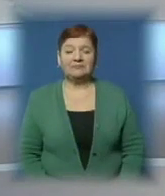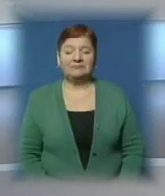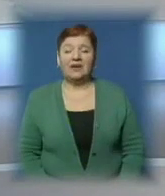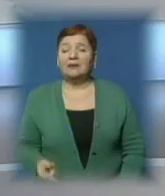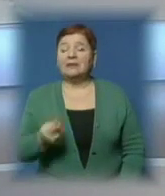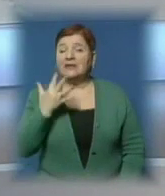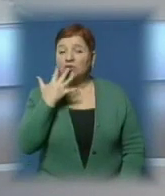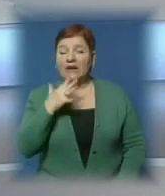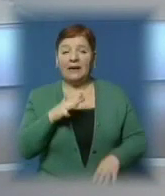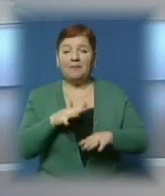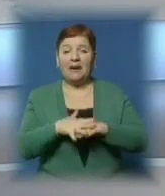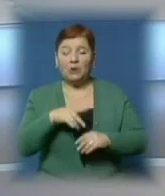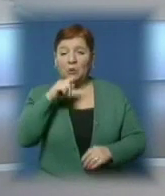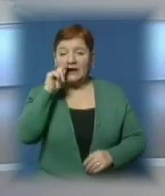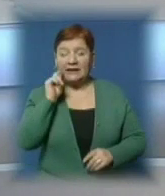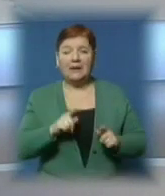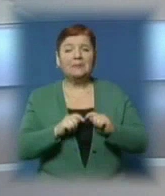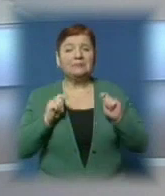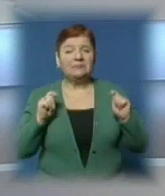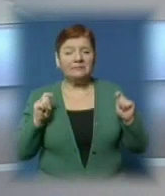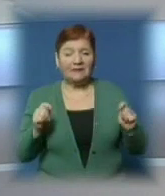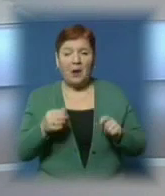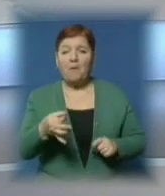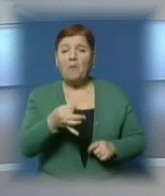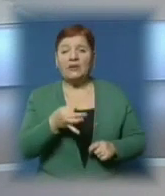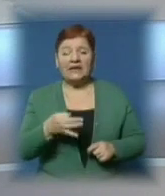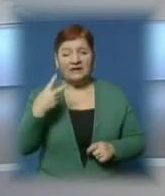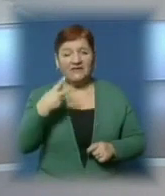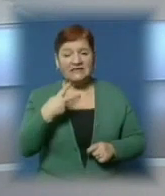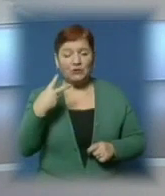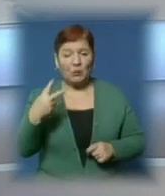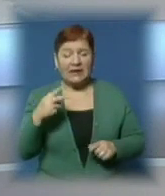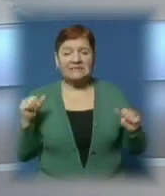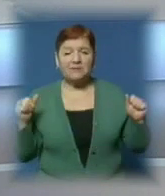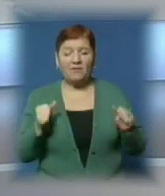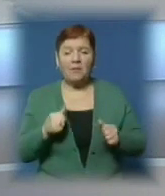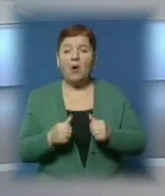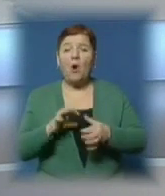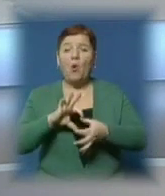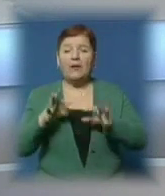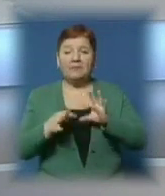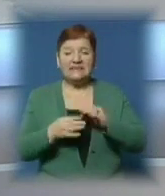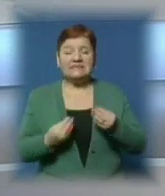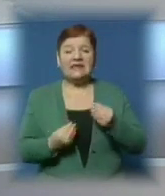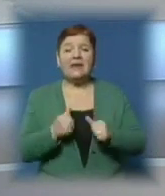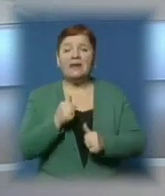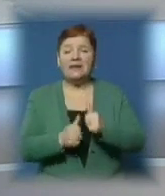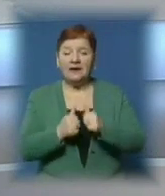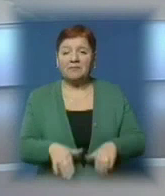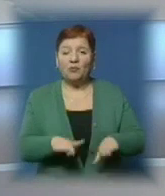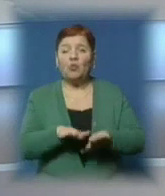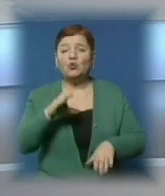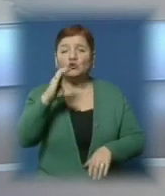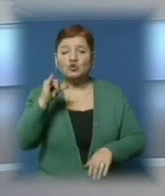Національний банк України презентував серію монет, присвячену 22-м зимовим Олімпійським іграм у Сочі. В такий спосіб